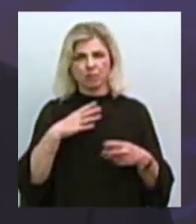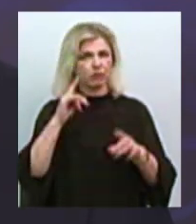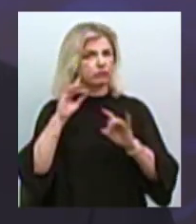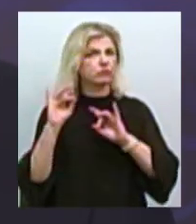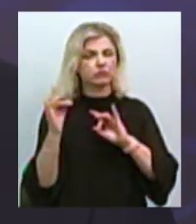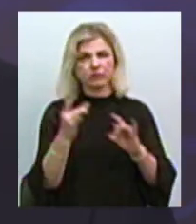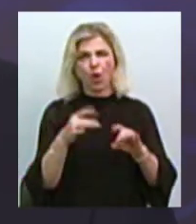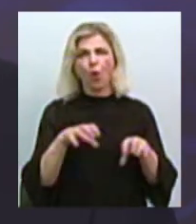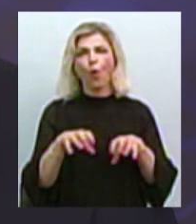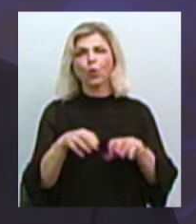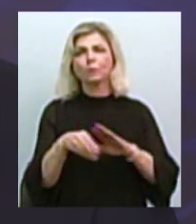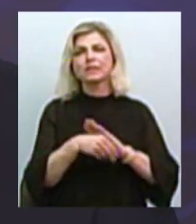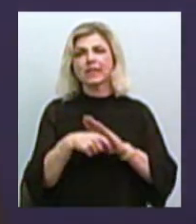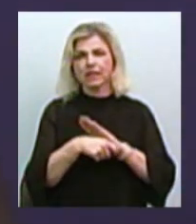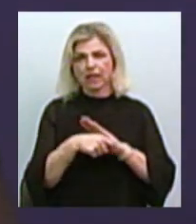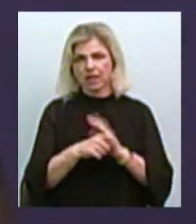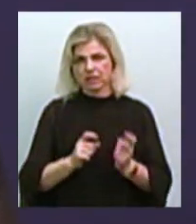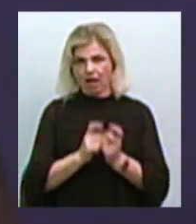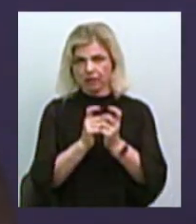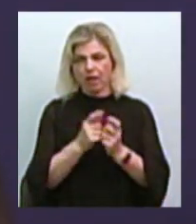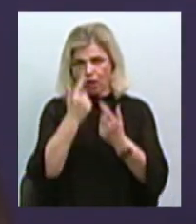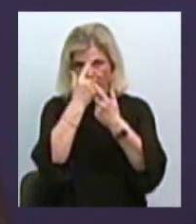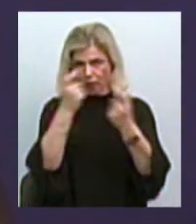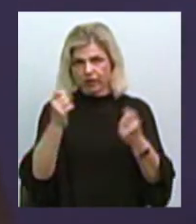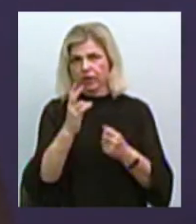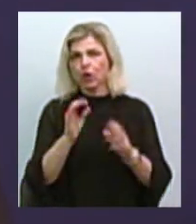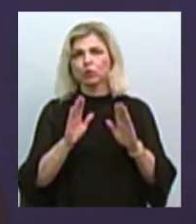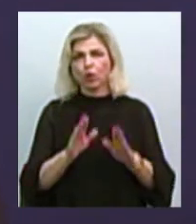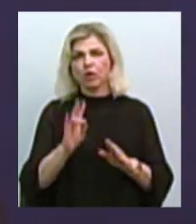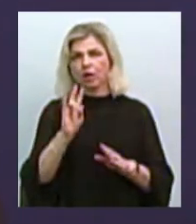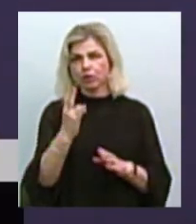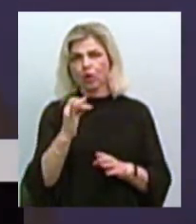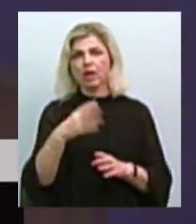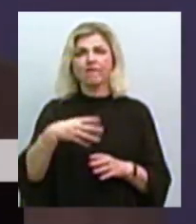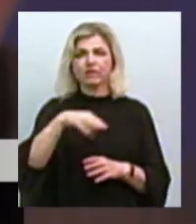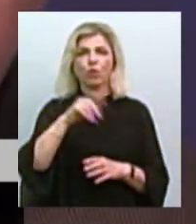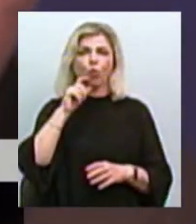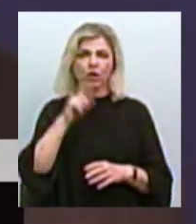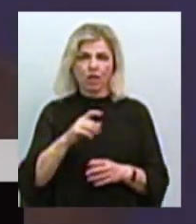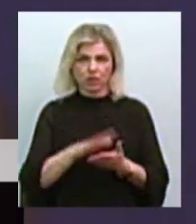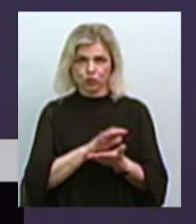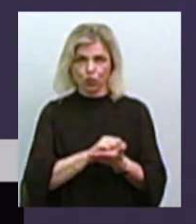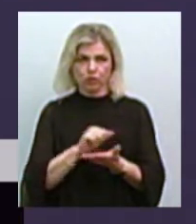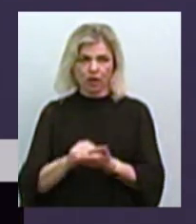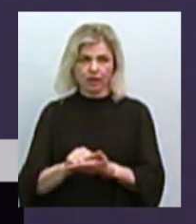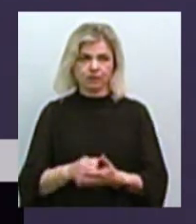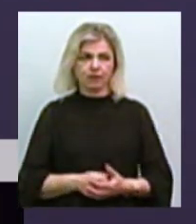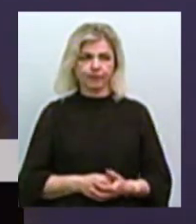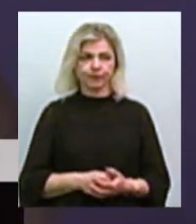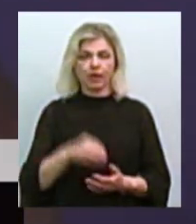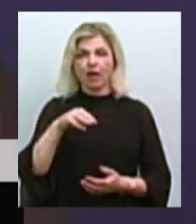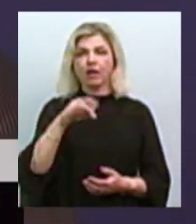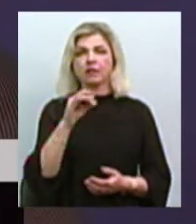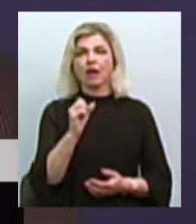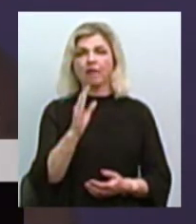гучних досить, про які повідомляли не лише Миколаївські, але й всеукраїнські засоби масової інформації. Зокрема, у травні